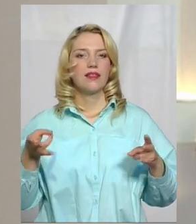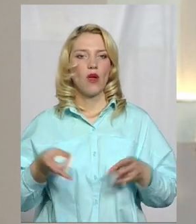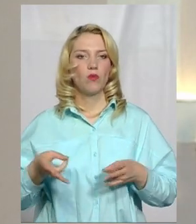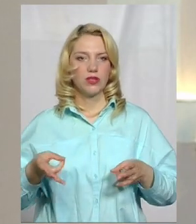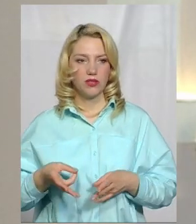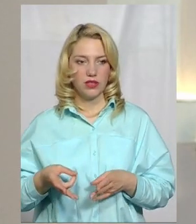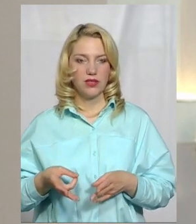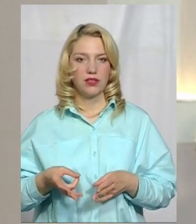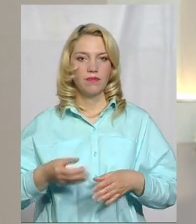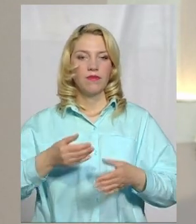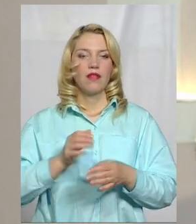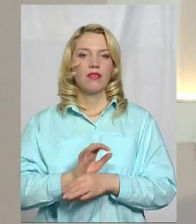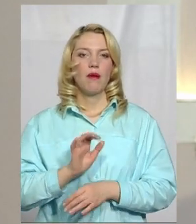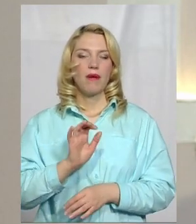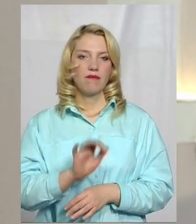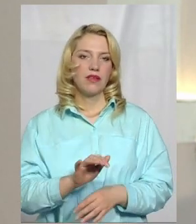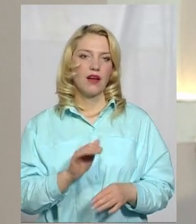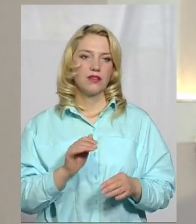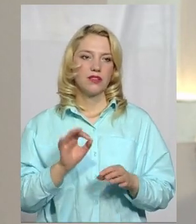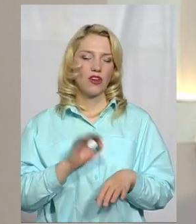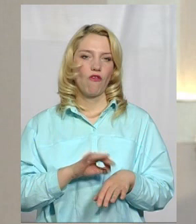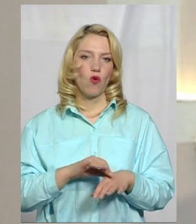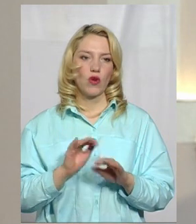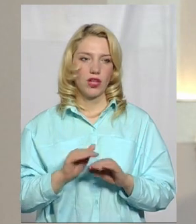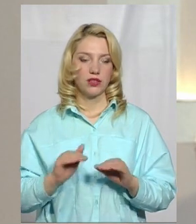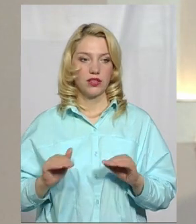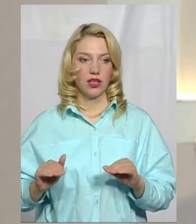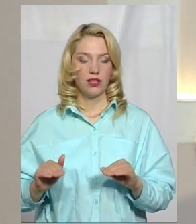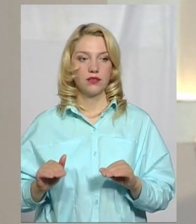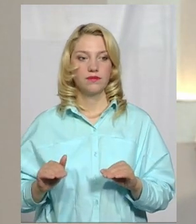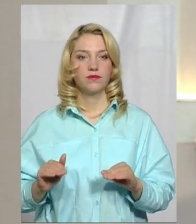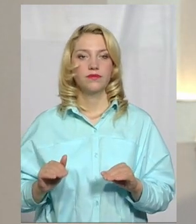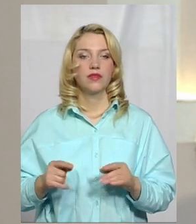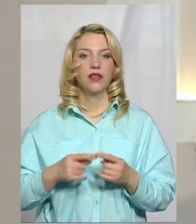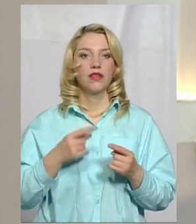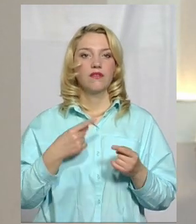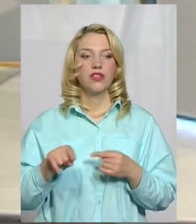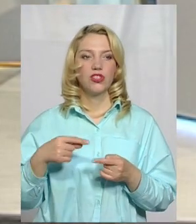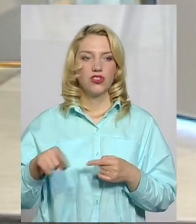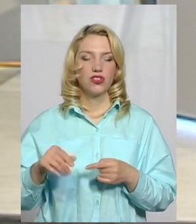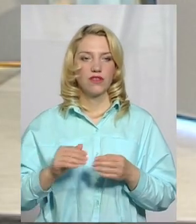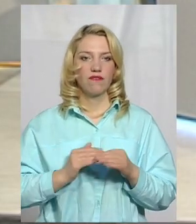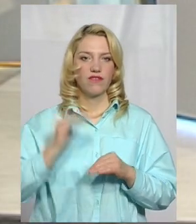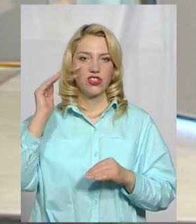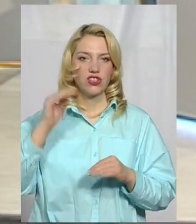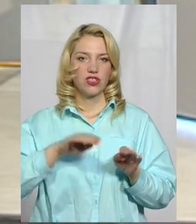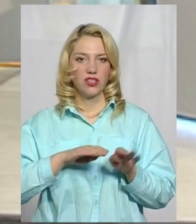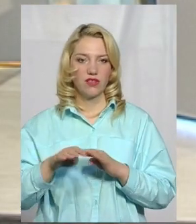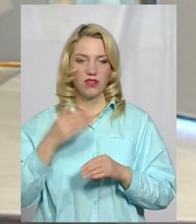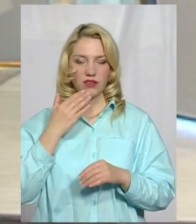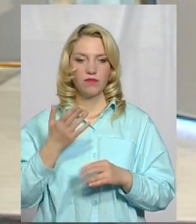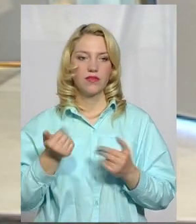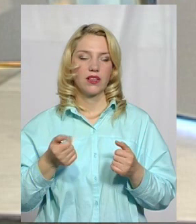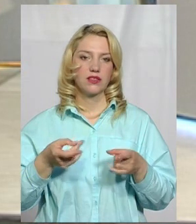направляти хворих дітей в інші? Вищого рівня? Так. Так,